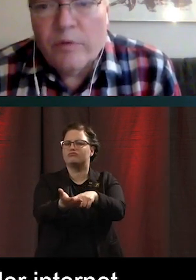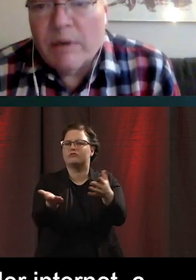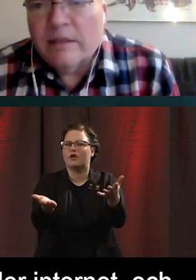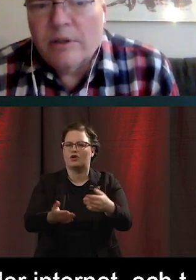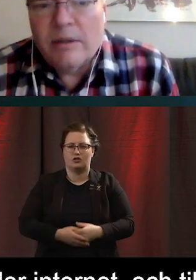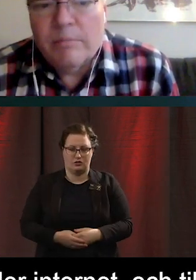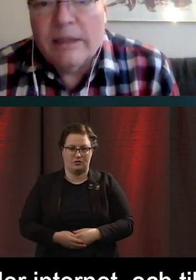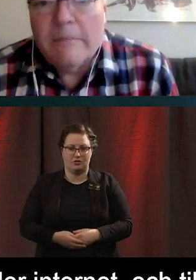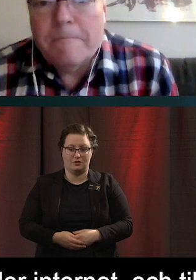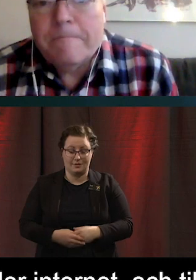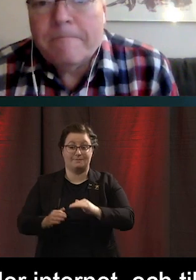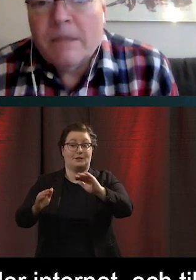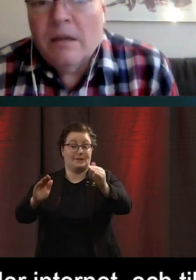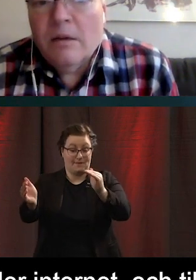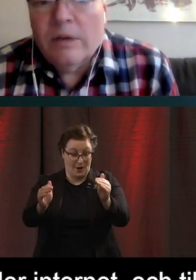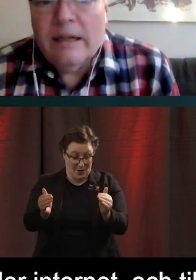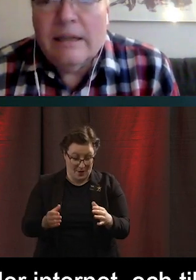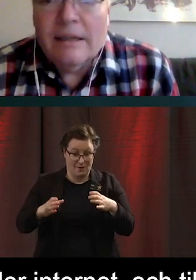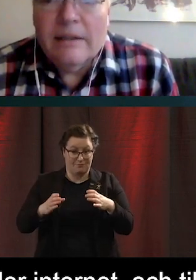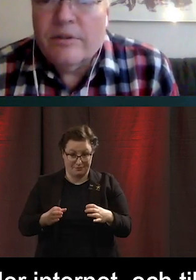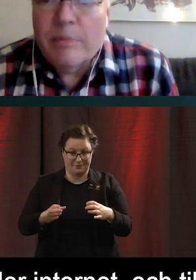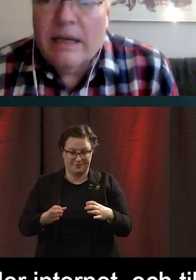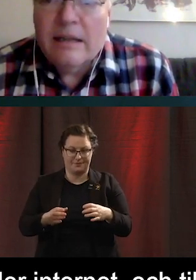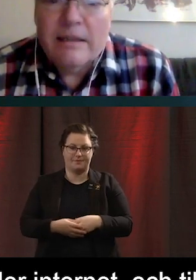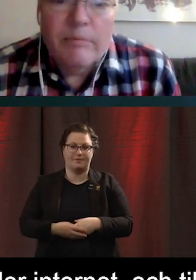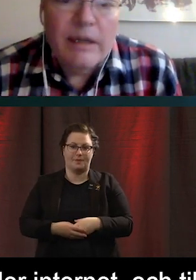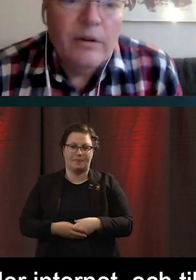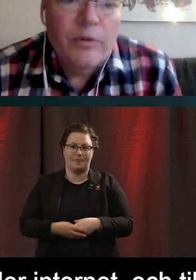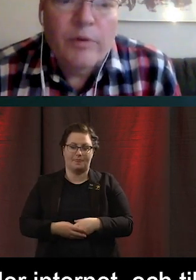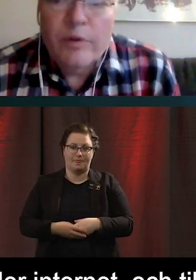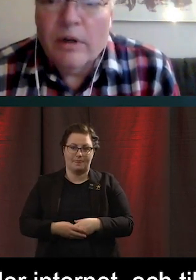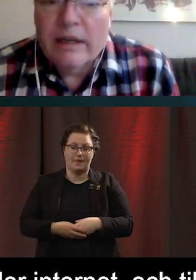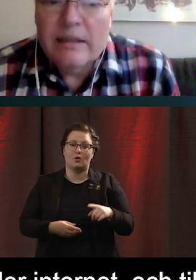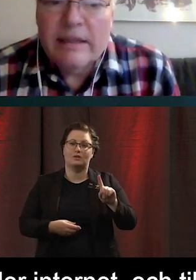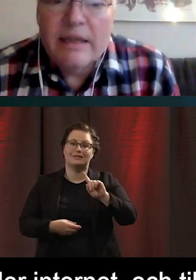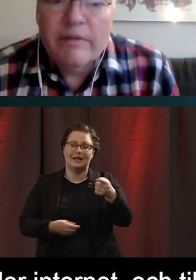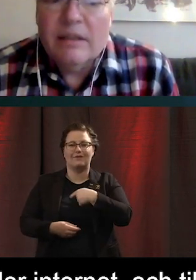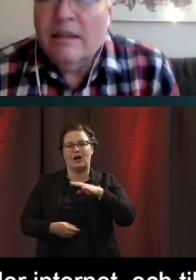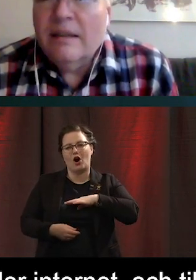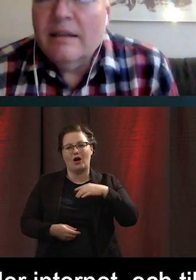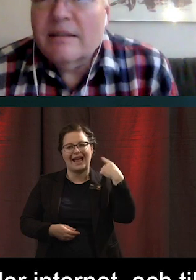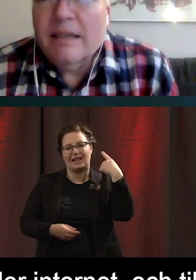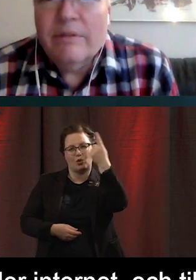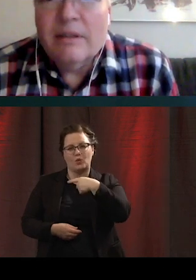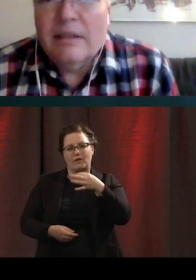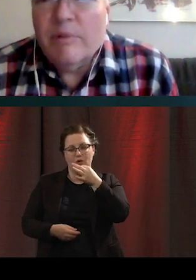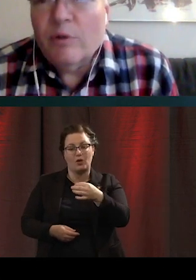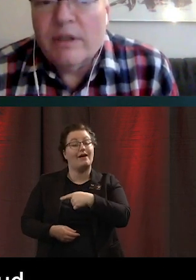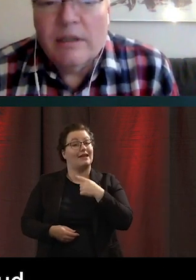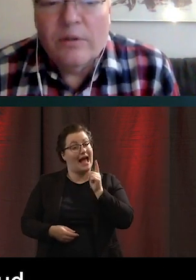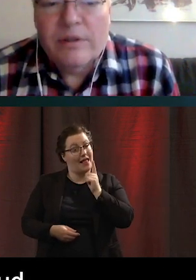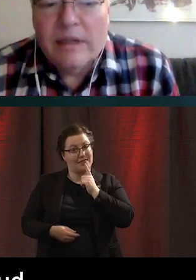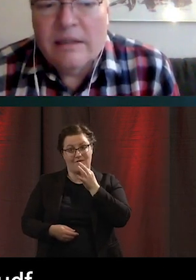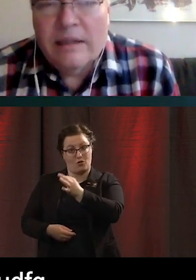massa data på det. Och den delen summeras sen med en huvudfråga. Den säger vi. Den ställer vi till